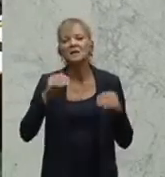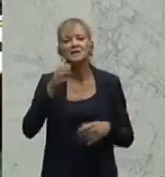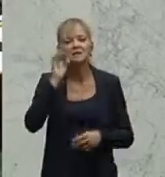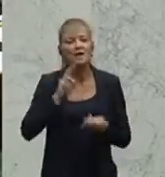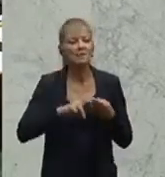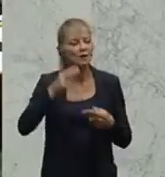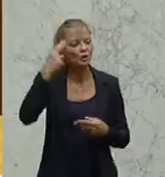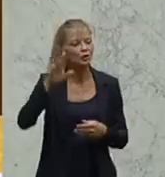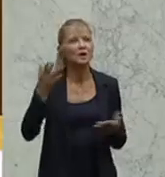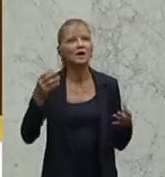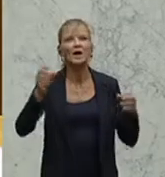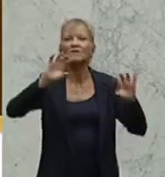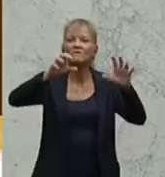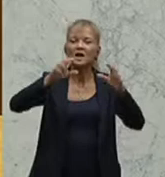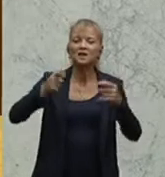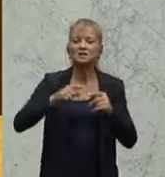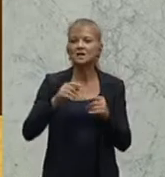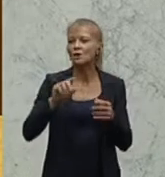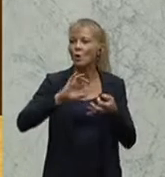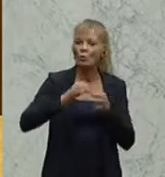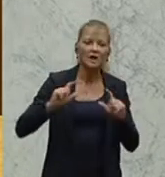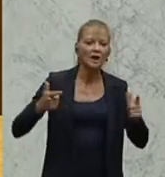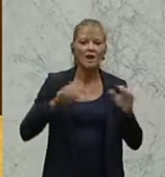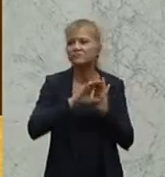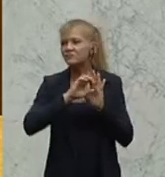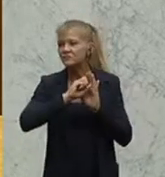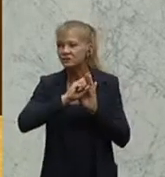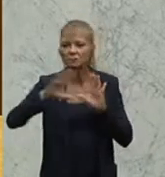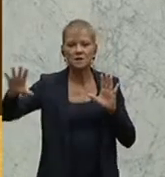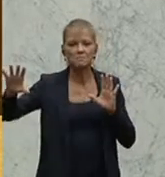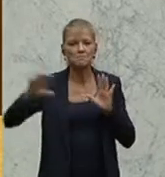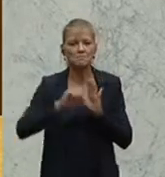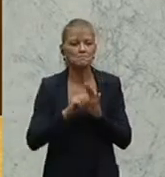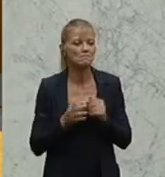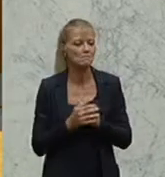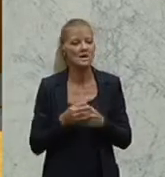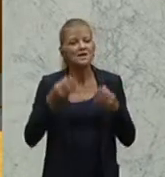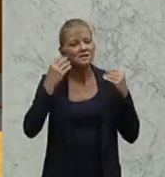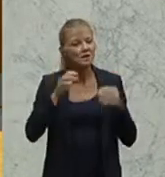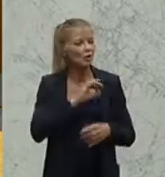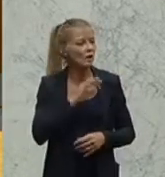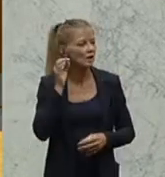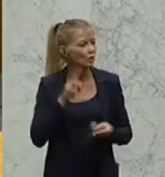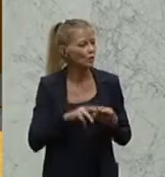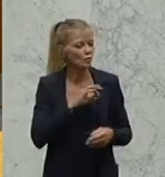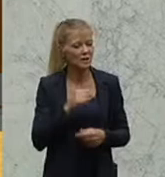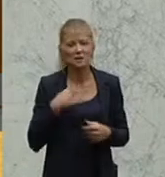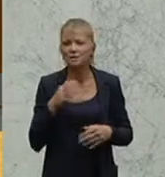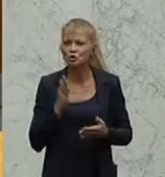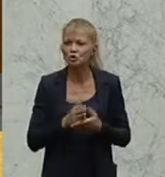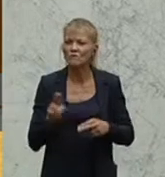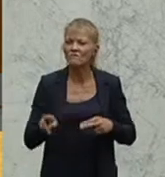via Livestream zugeschaltet, werte Kolleginnen und Kollegen, ich bin jetzt schon 13 Jahre fast in diesem Parlament,